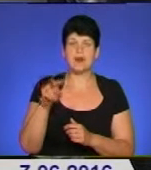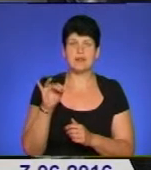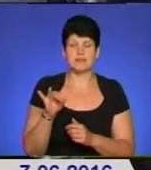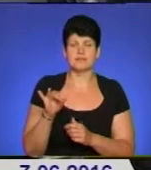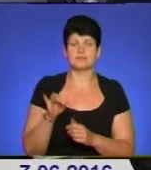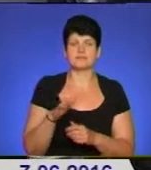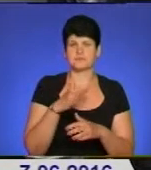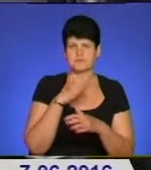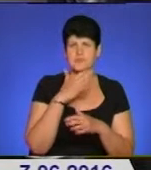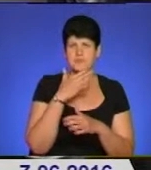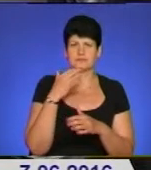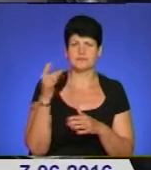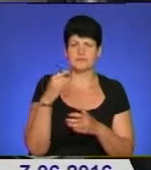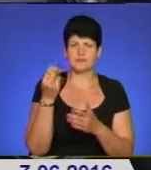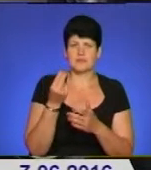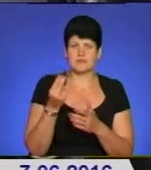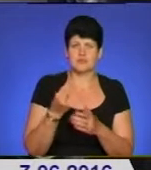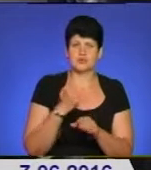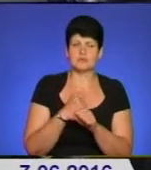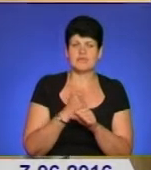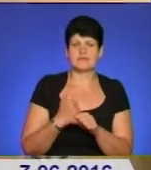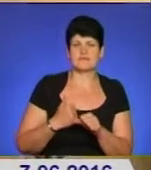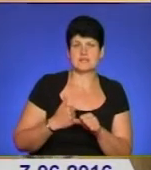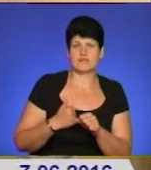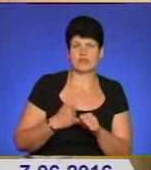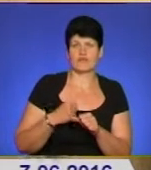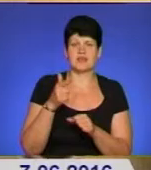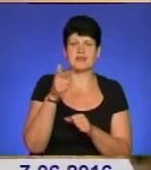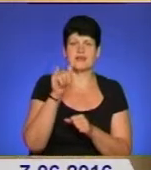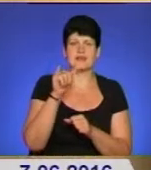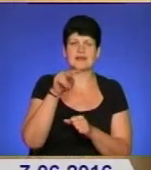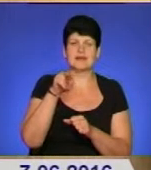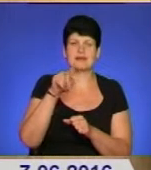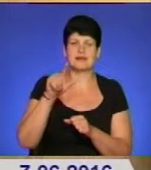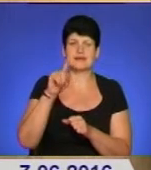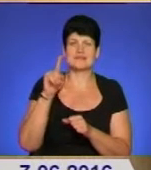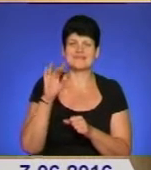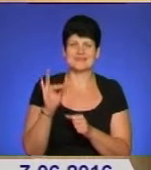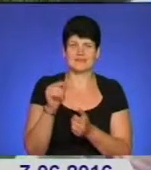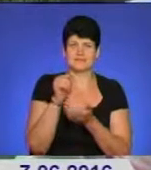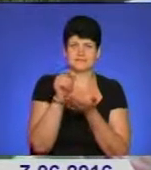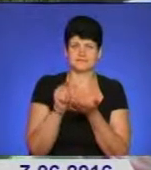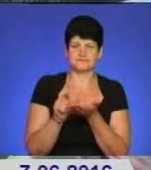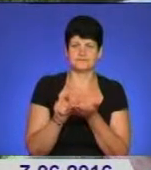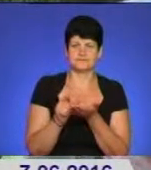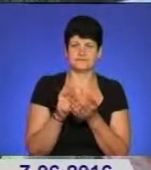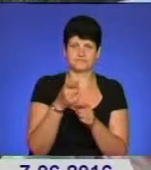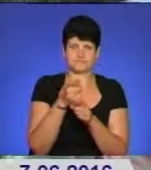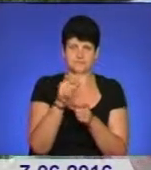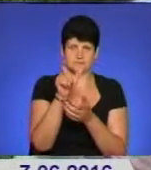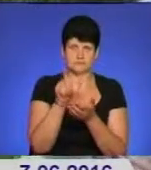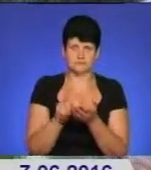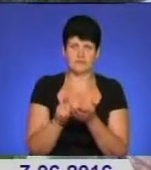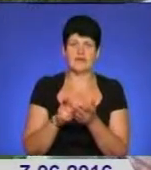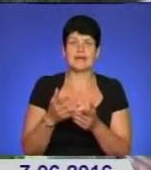Миколи Кафтана, виконана на військових атрибутах та гільзах від артилерійських снарядів. Ідея створення гільз,